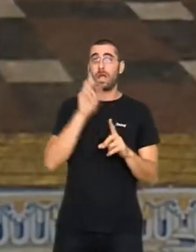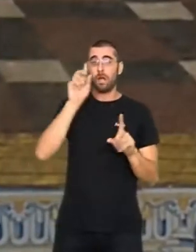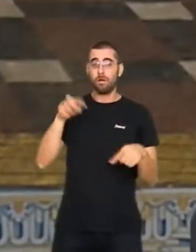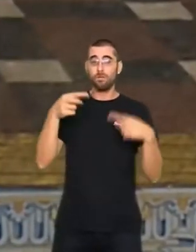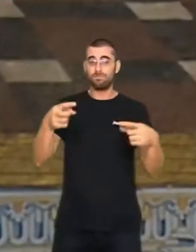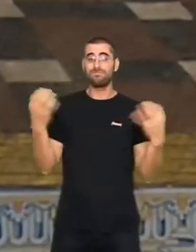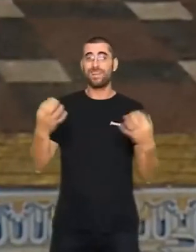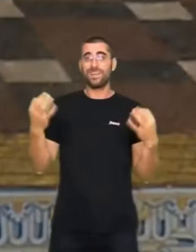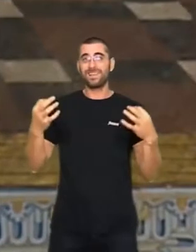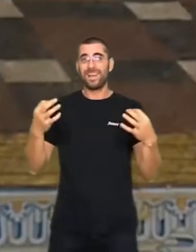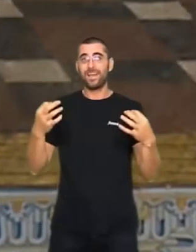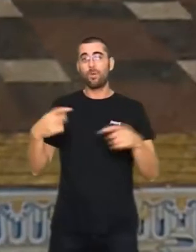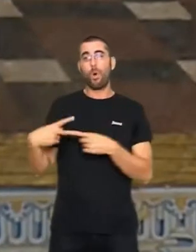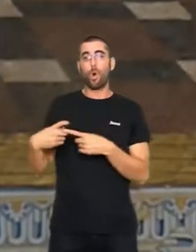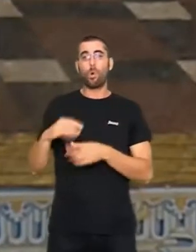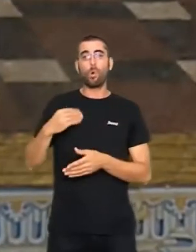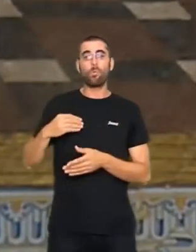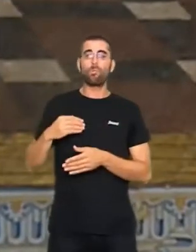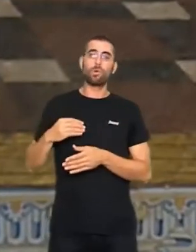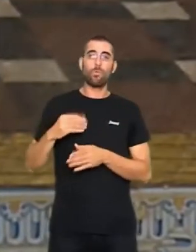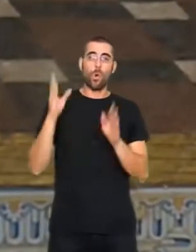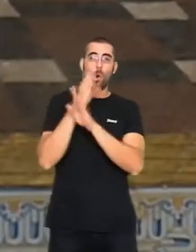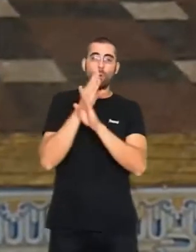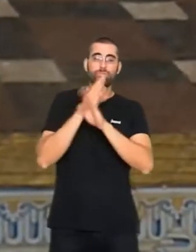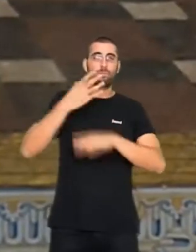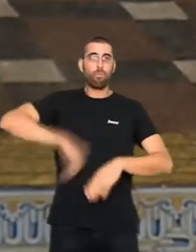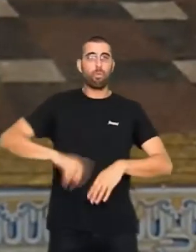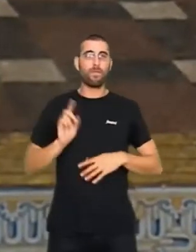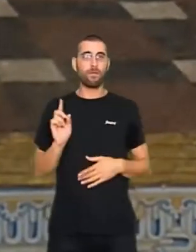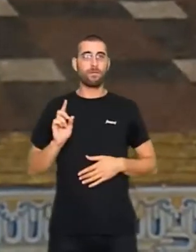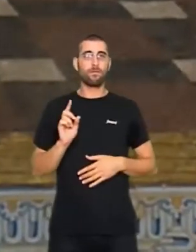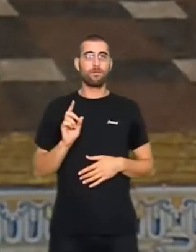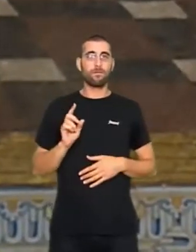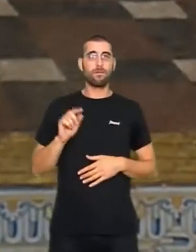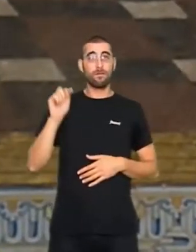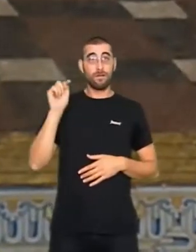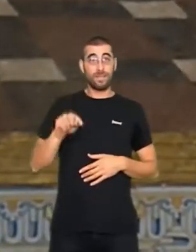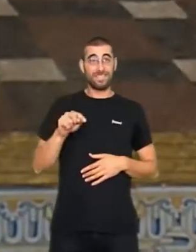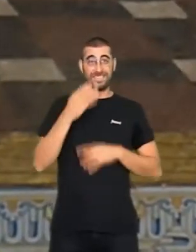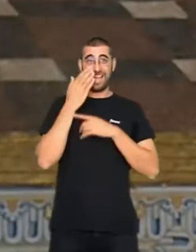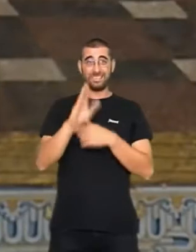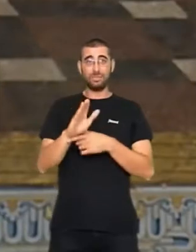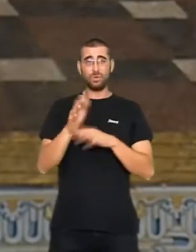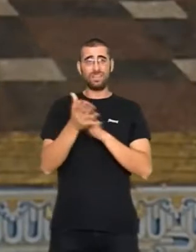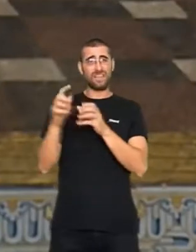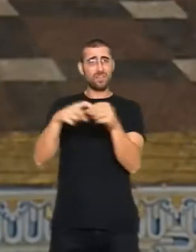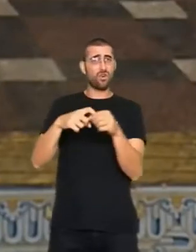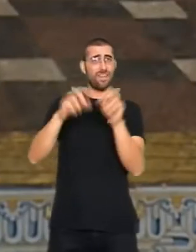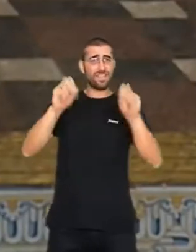paradisos fiscals dins del nostre estat. Eixa actitud a banda de ser insolidària,